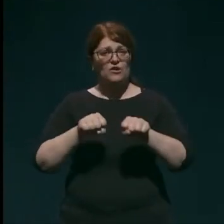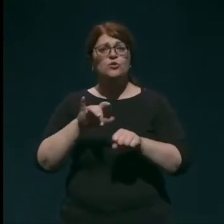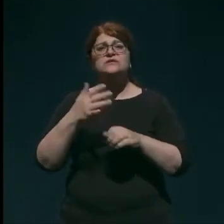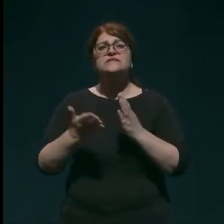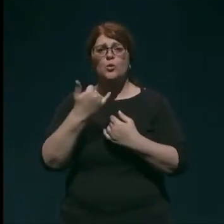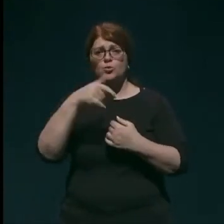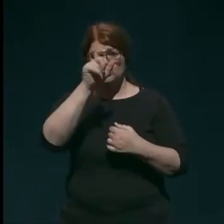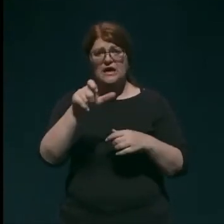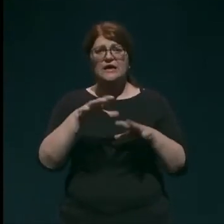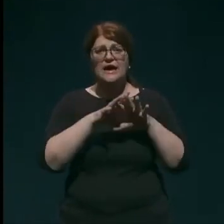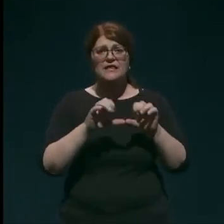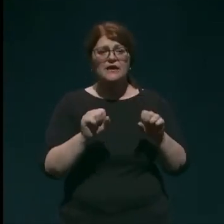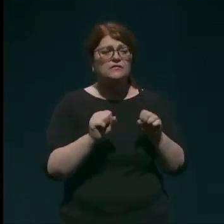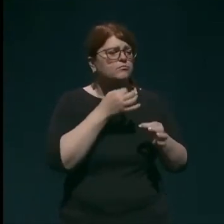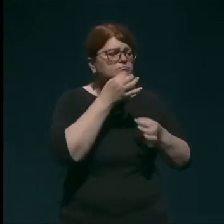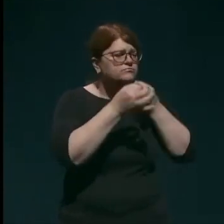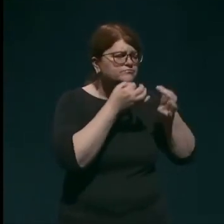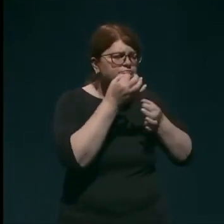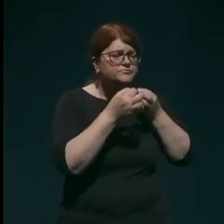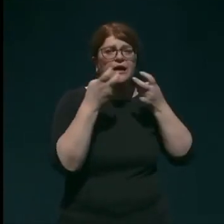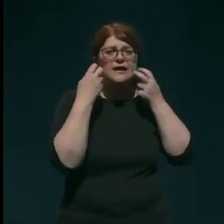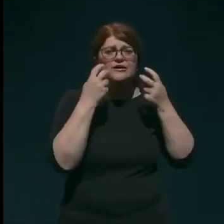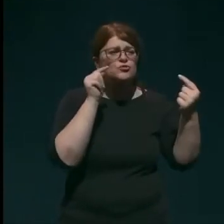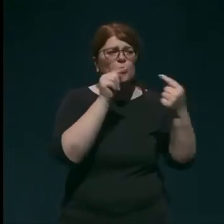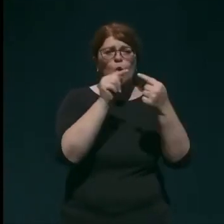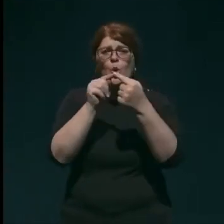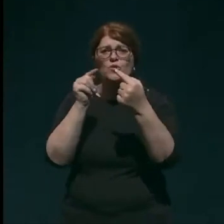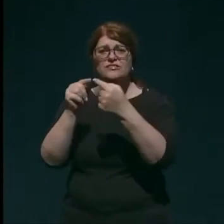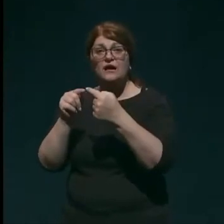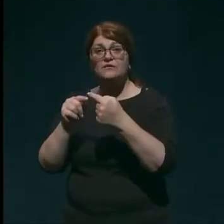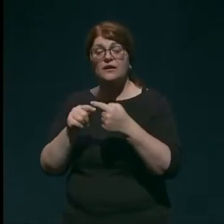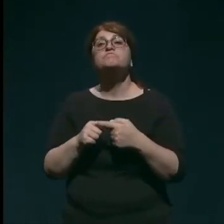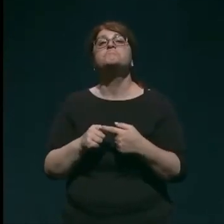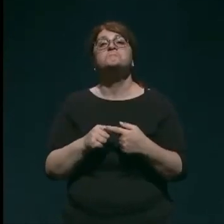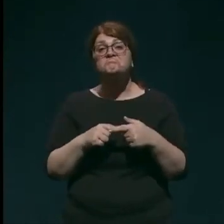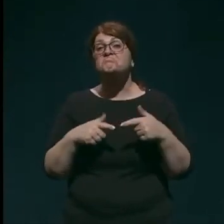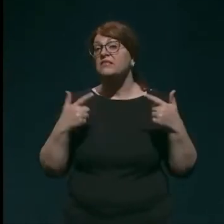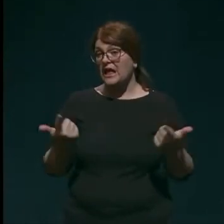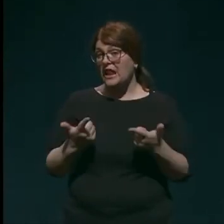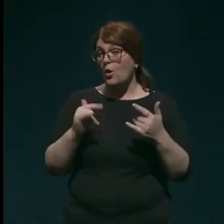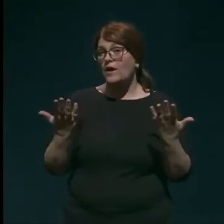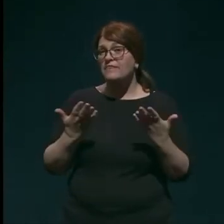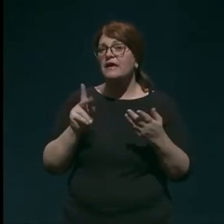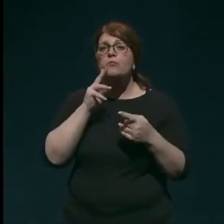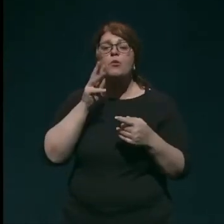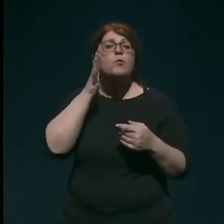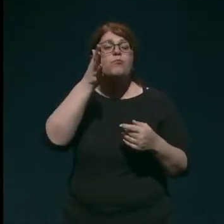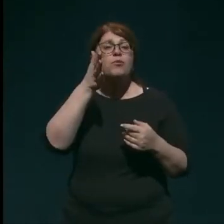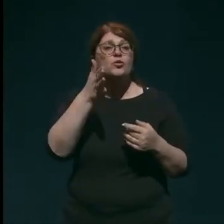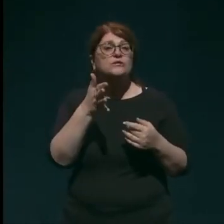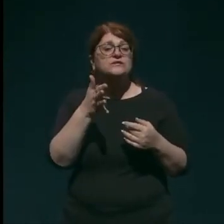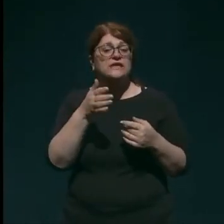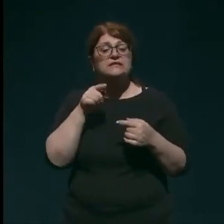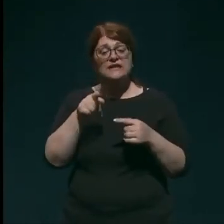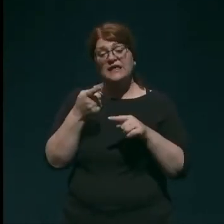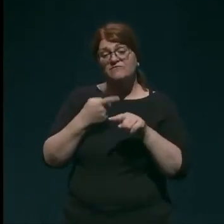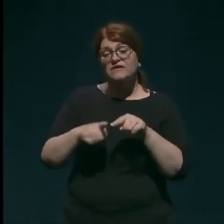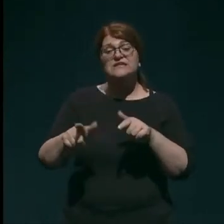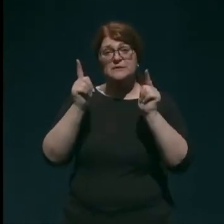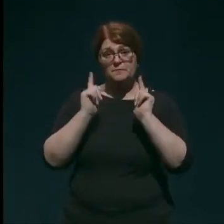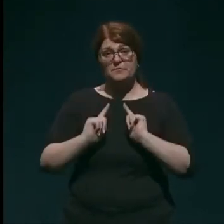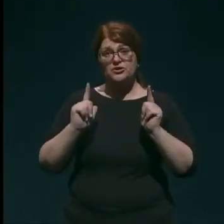naredimo epidemiološko poizvedovanje, iščemo kontaktke, to je nekaj, kar bomo tudi v bodoče, kar v tej fazi dejansko pričakujemo,